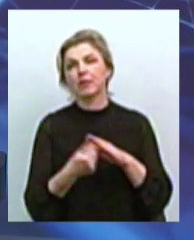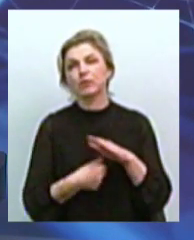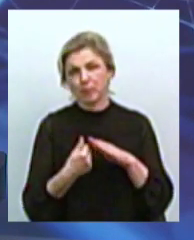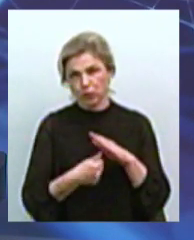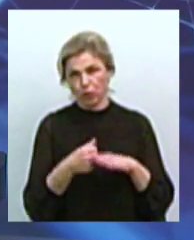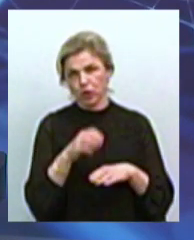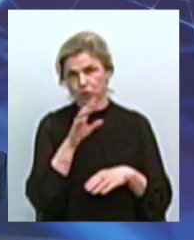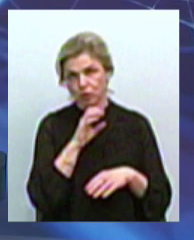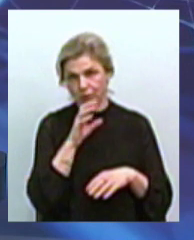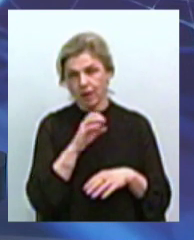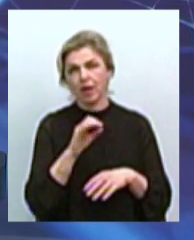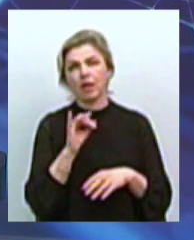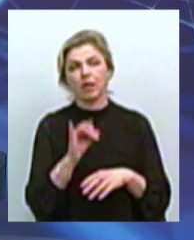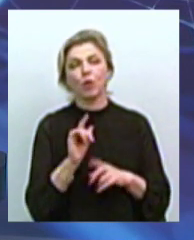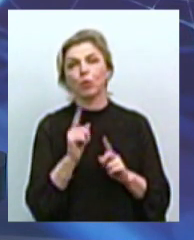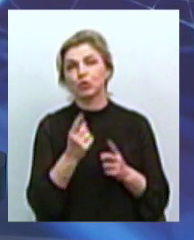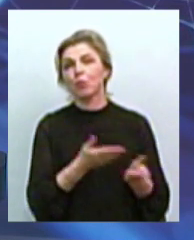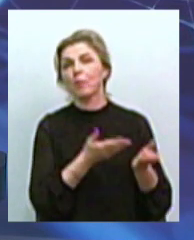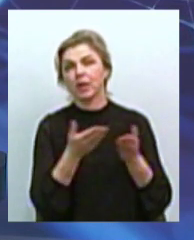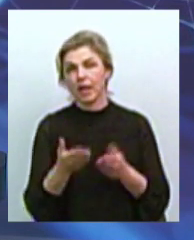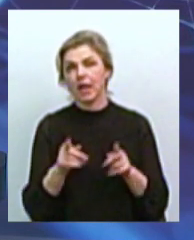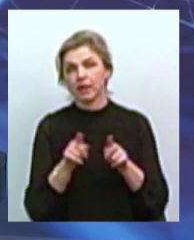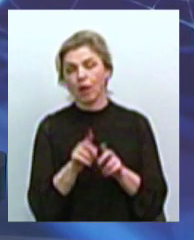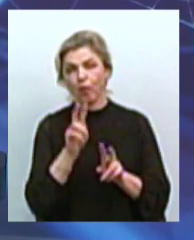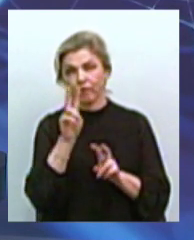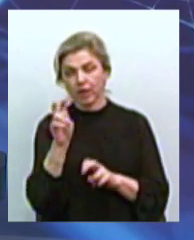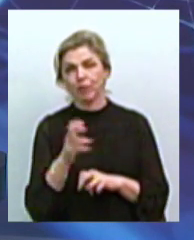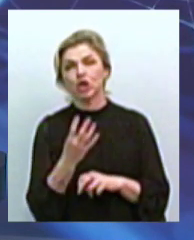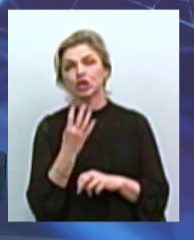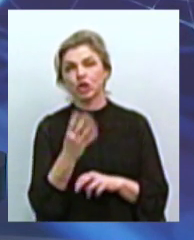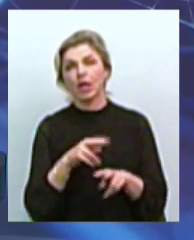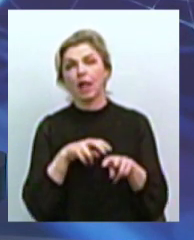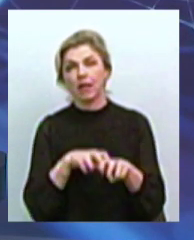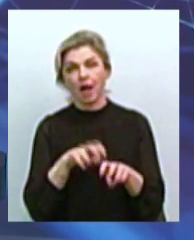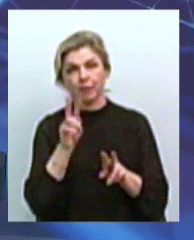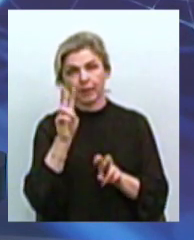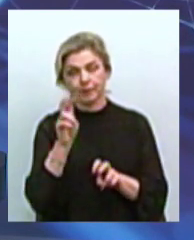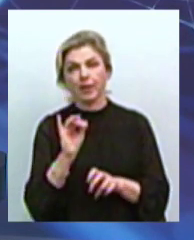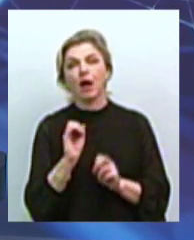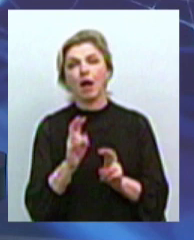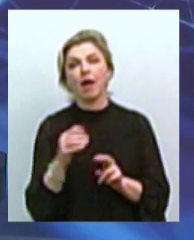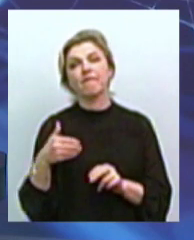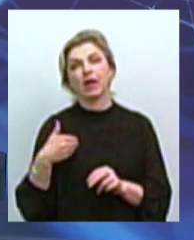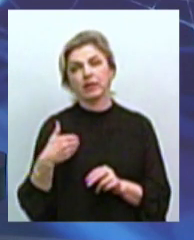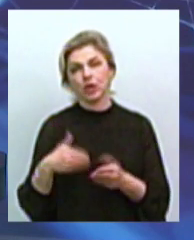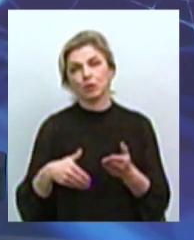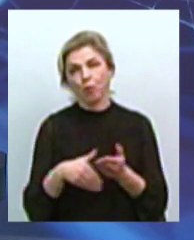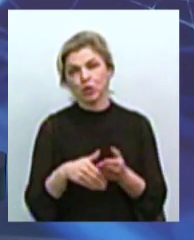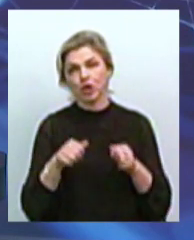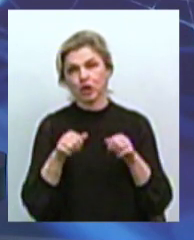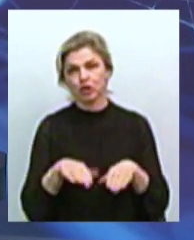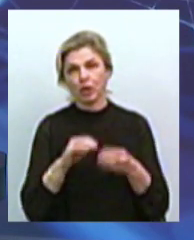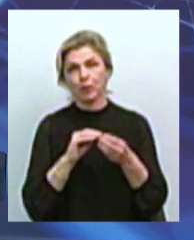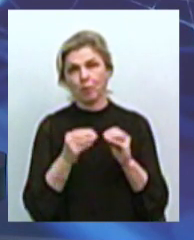запросили представників Товариства з обмеженою відповідальністю 4 лапи Україна? Та наскільки ефективним способом вирішення